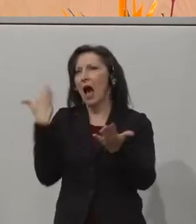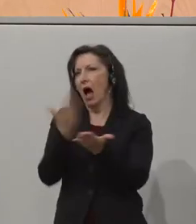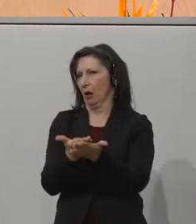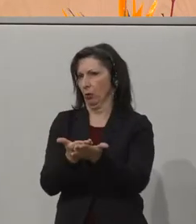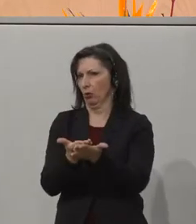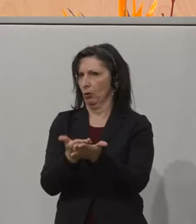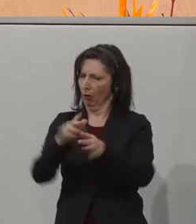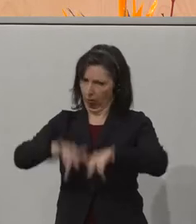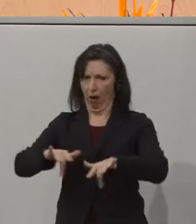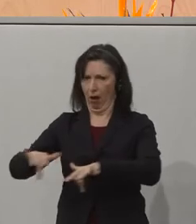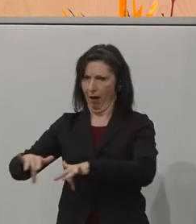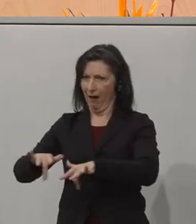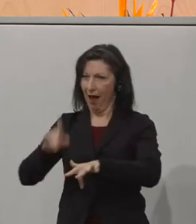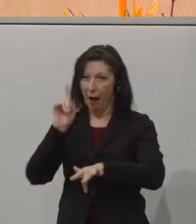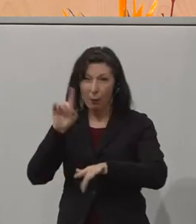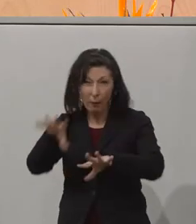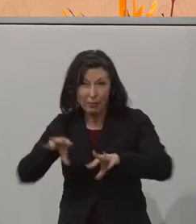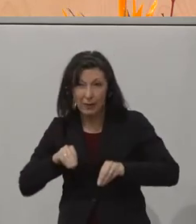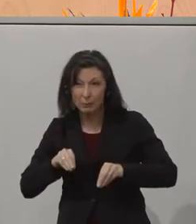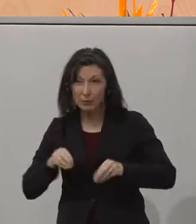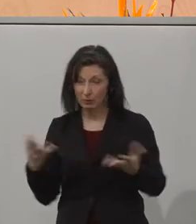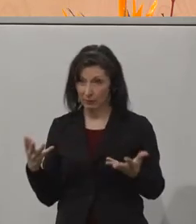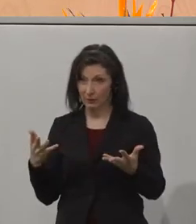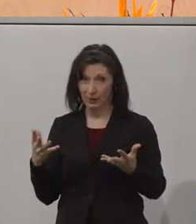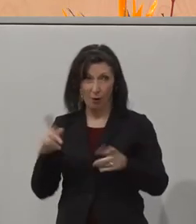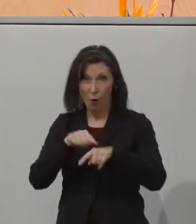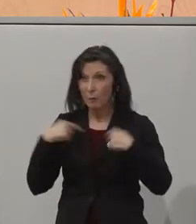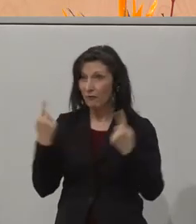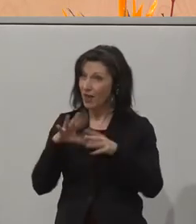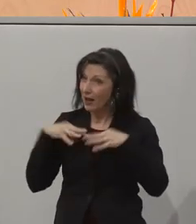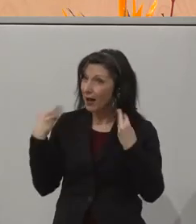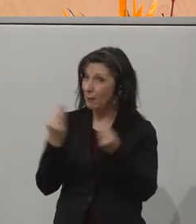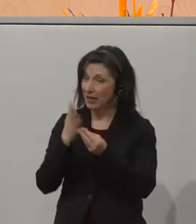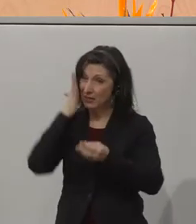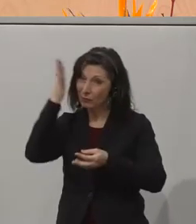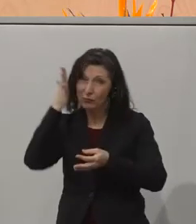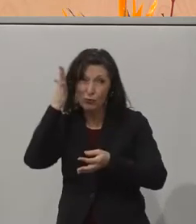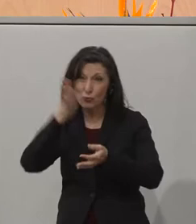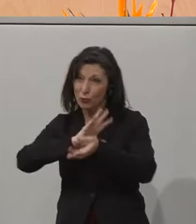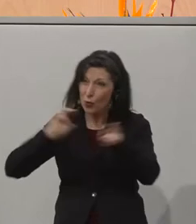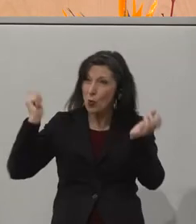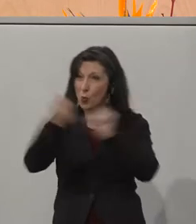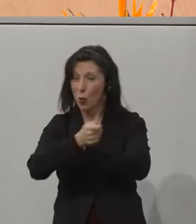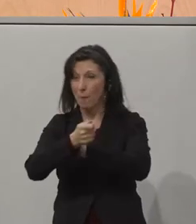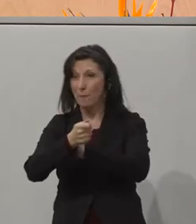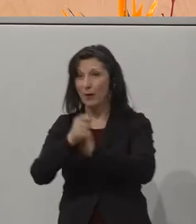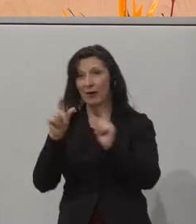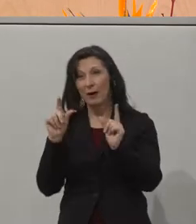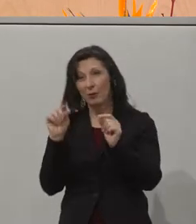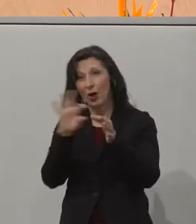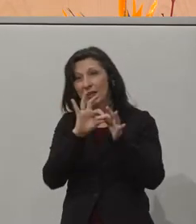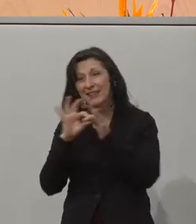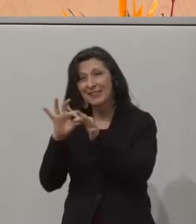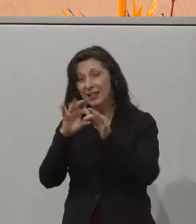umgehen, wie wir sicherstellen, dass wir den Wandel gemeinsam gestalten, das ist eine gesellschaftliche Aufgabe und das ist eine Aufgabe,